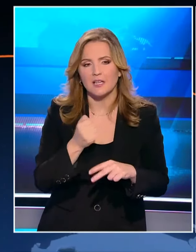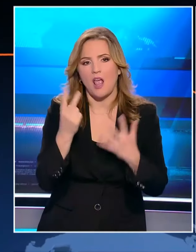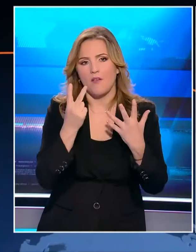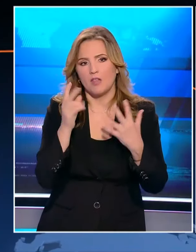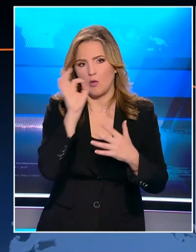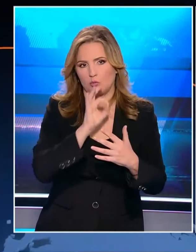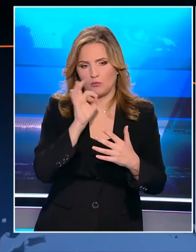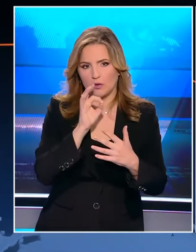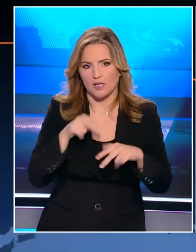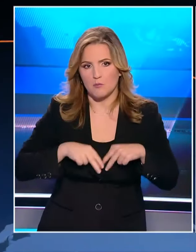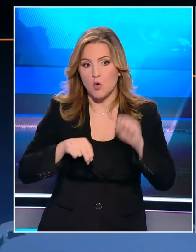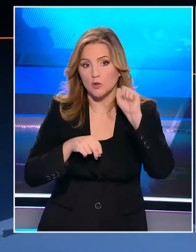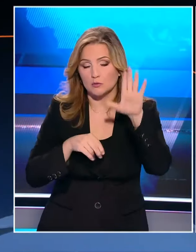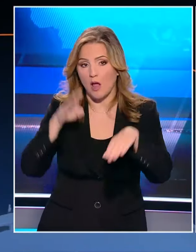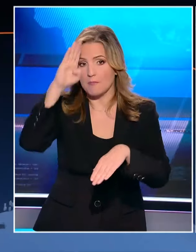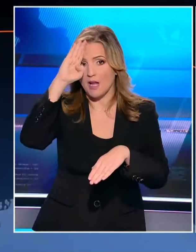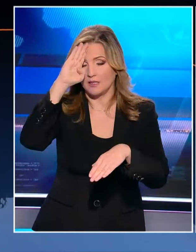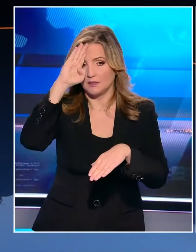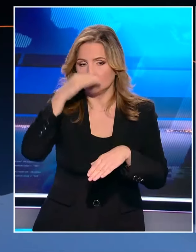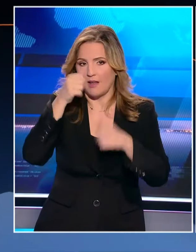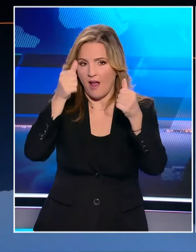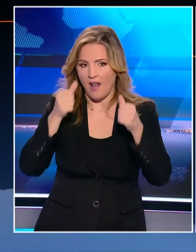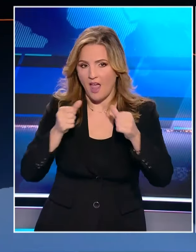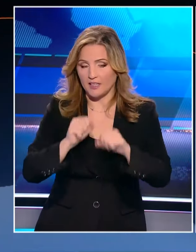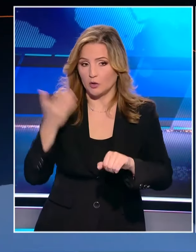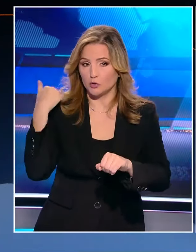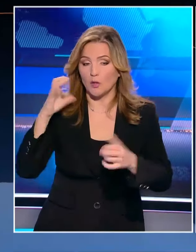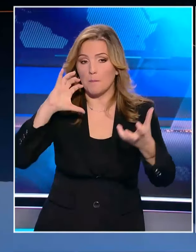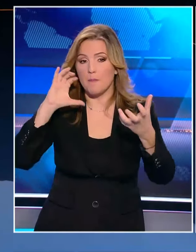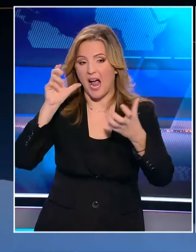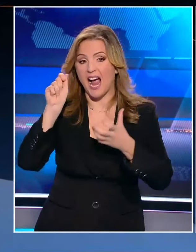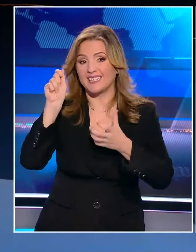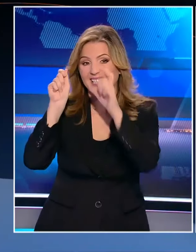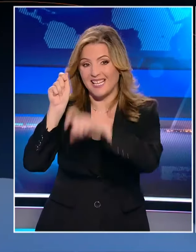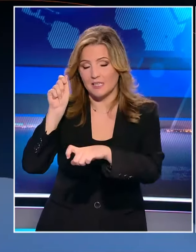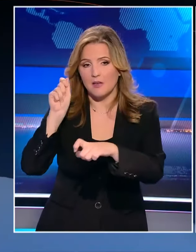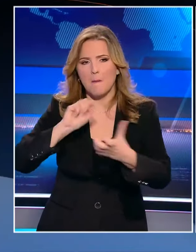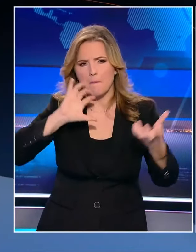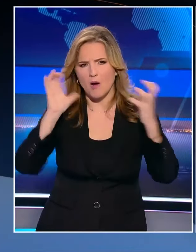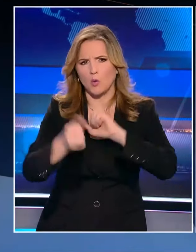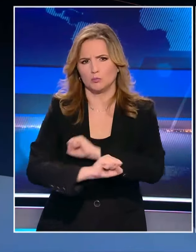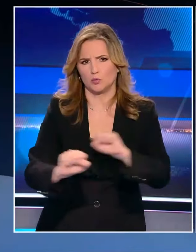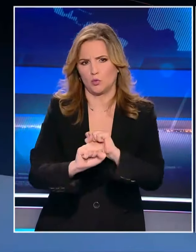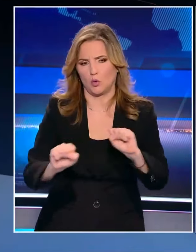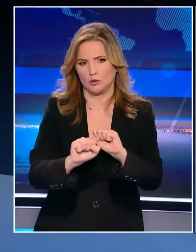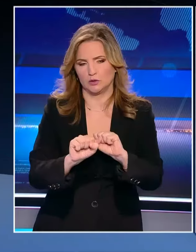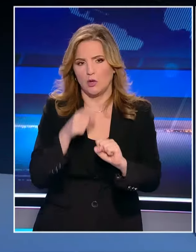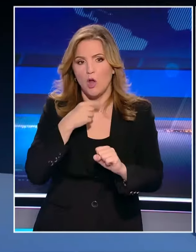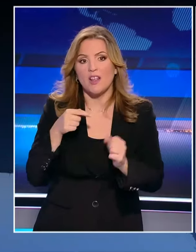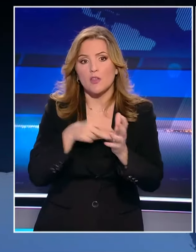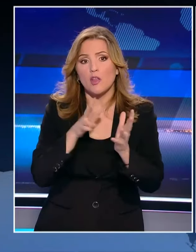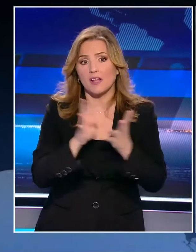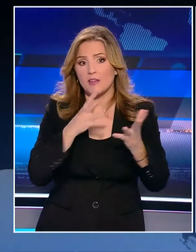Το Υπουργείο Εξωτερικών των Ηνωμένων Πολιτειών ανακήρυξε τον Ακίλη ως παγκόσμιο τρομοκράτη το 2019 λόγω της εμπλοκής του σε σειρά